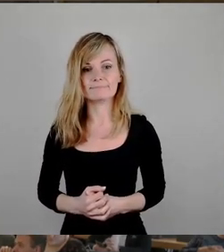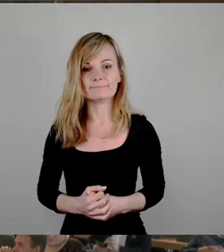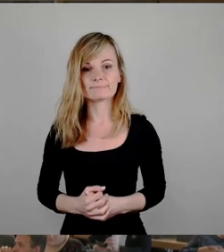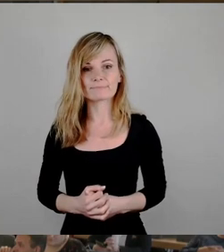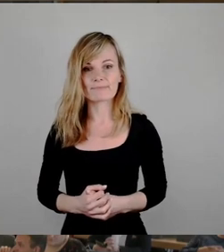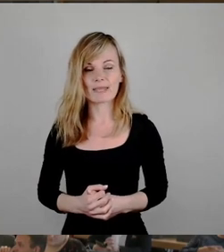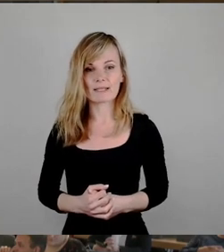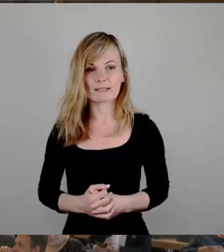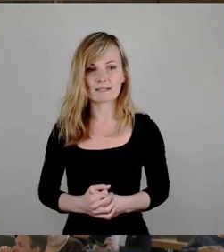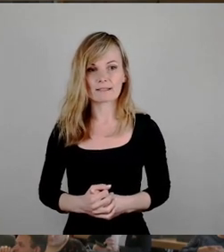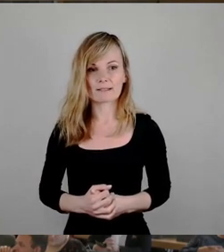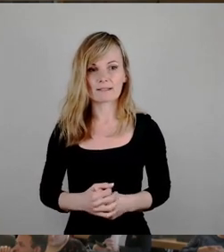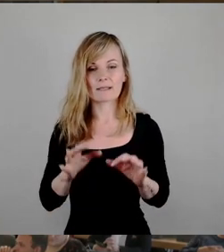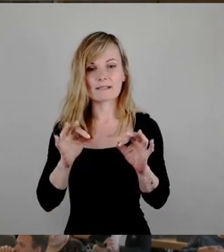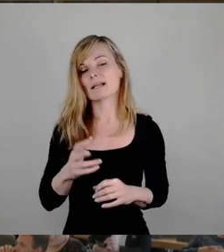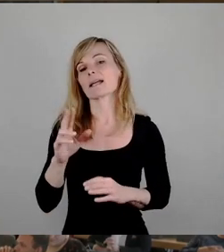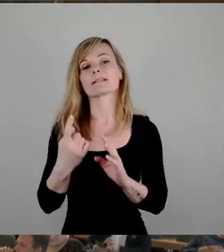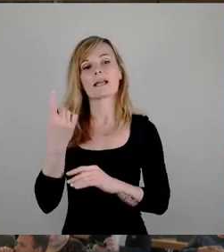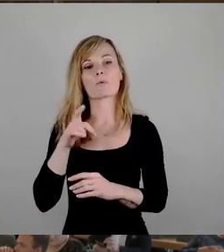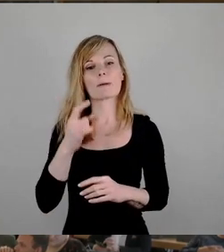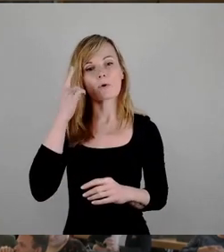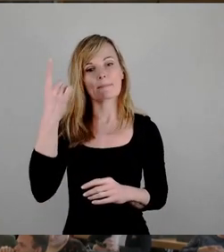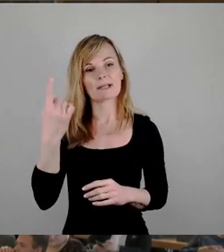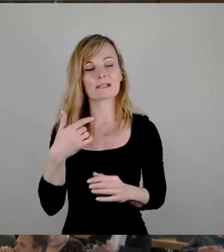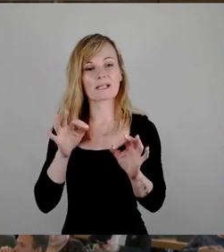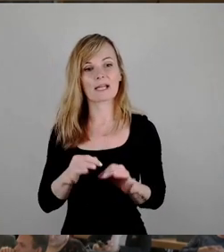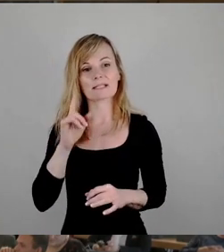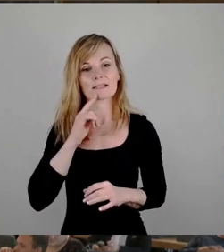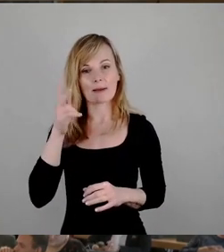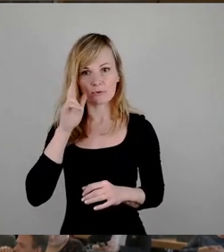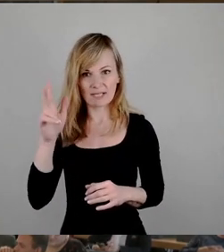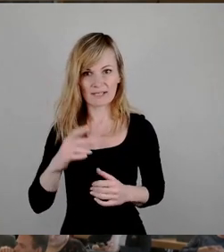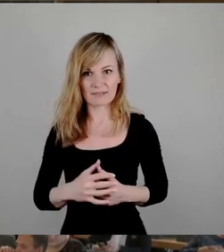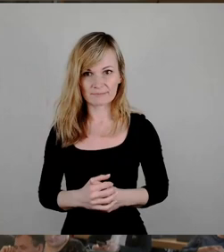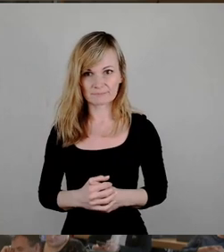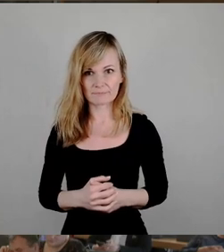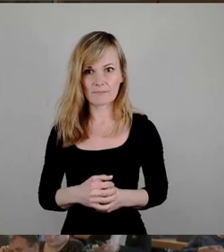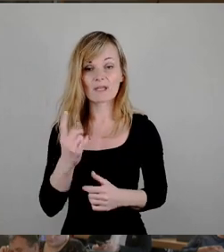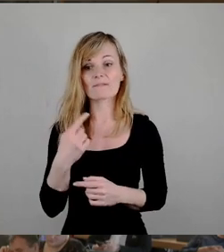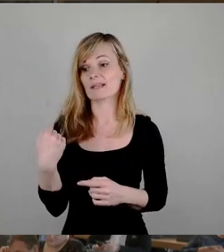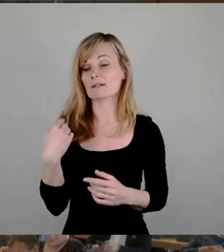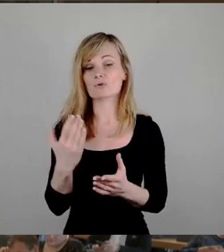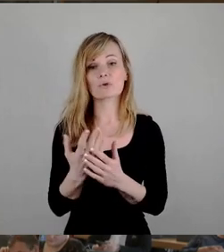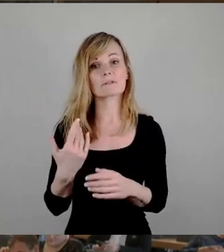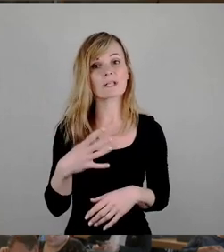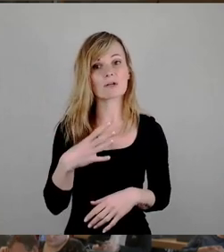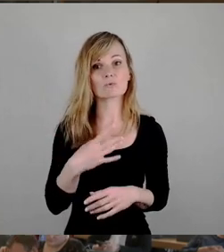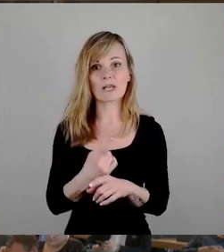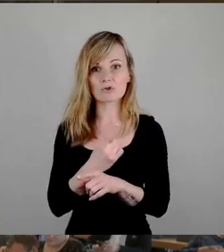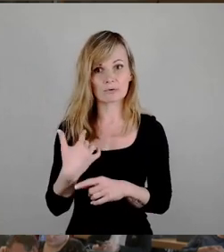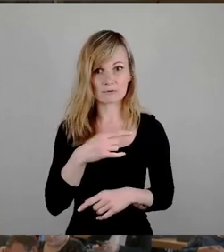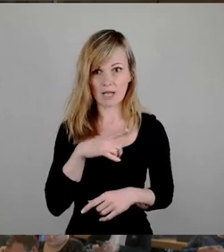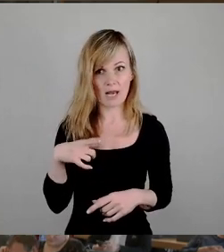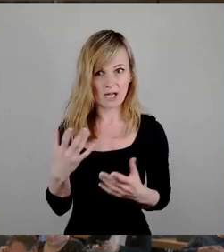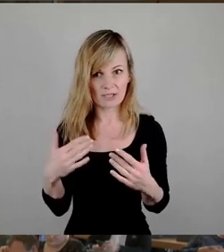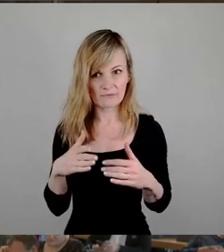Sehr geehrter Herr Oberbürgermeister, meine sehr geehrten Damen und Herren, wir hatten ja dazu eine Aktuelle Stunde, ist gar nicht so lange her. Und ich glaube, da habe ich